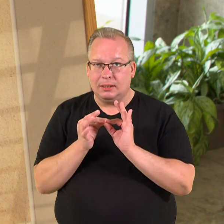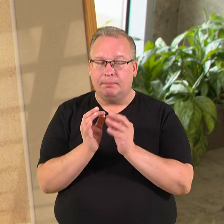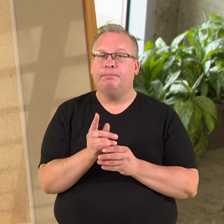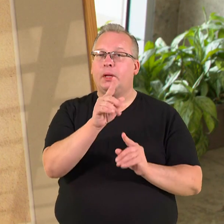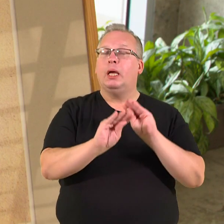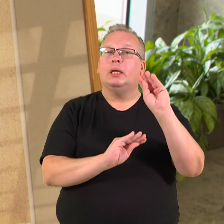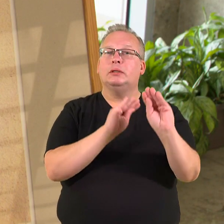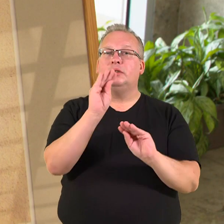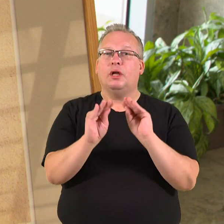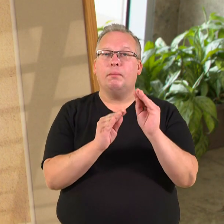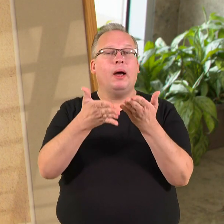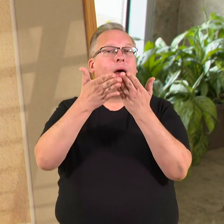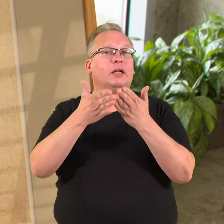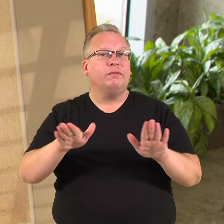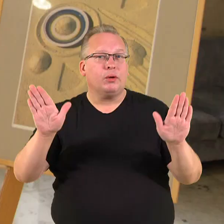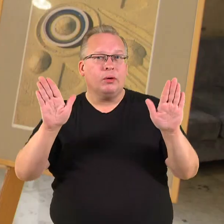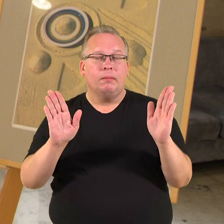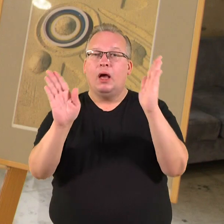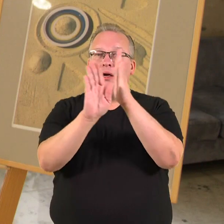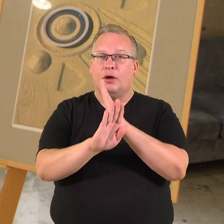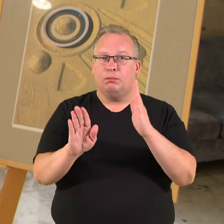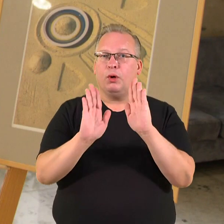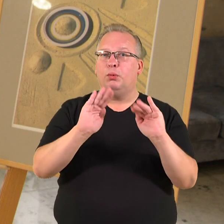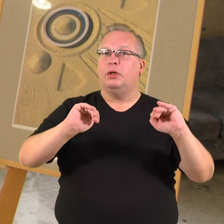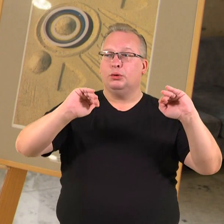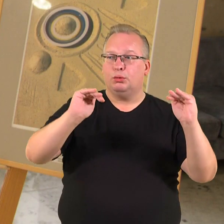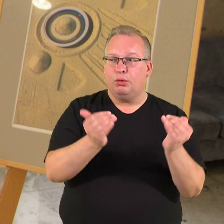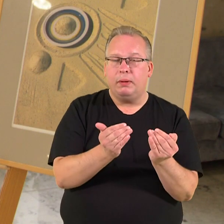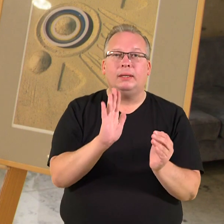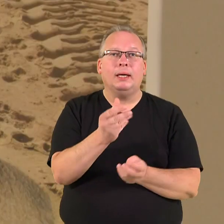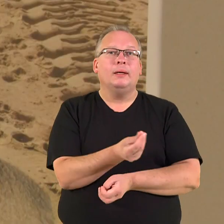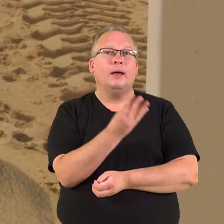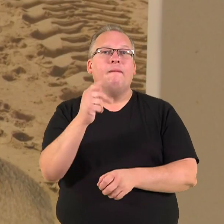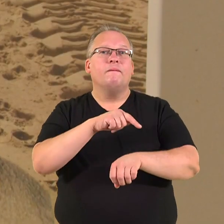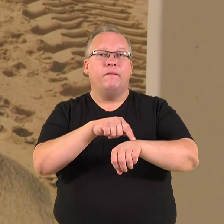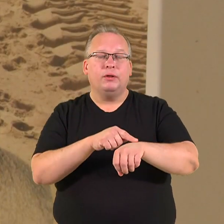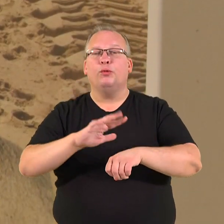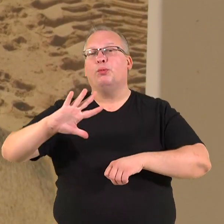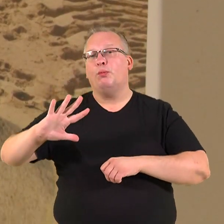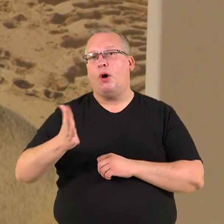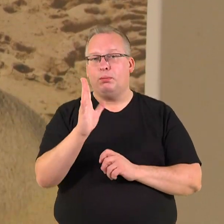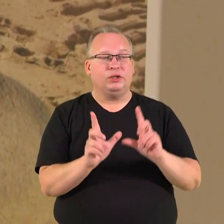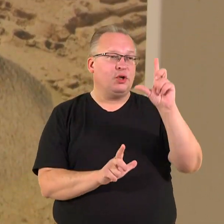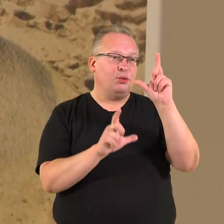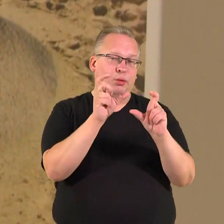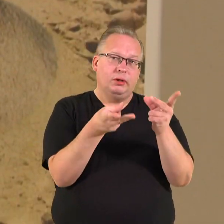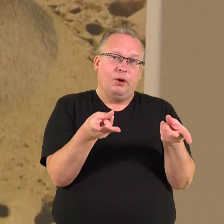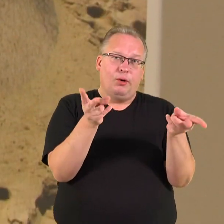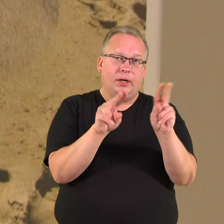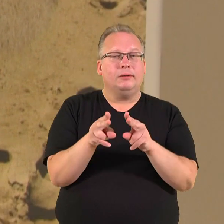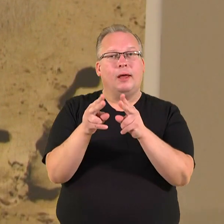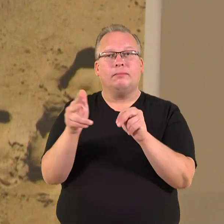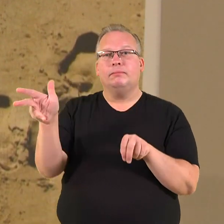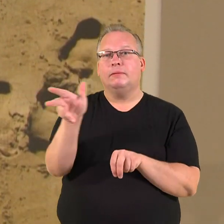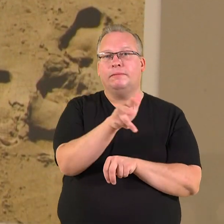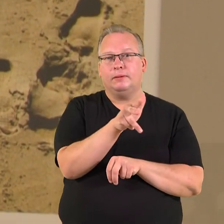instalacijų kūriniai atviroje gamtoje egzistuoja neilgai, o kartais tik kelias valandas, tad gali išlikti tik nuotraukose ar vaizdo įrašuose.